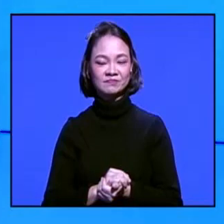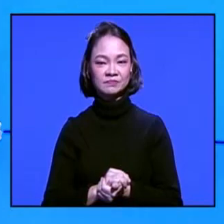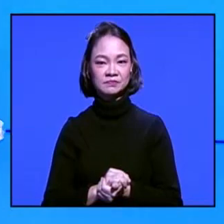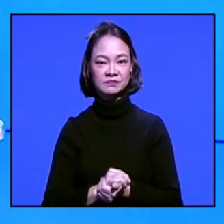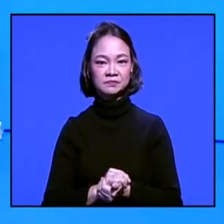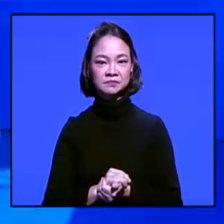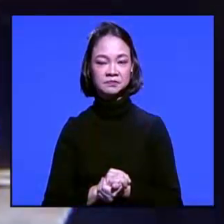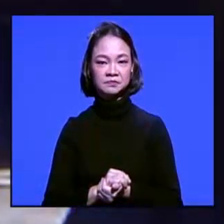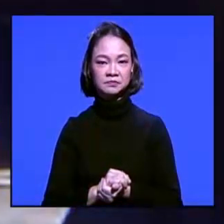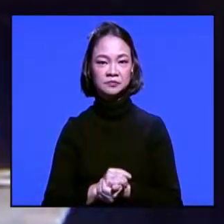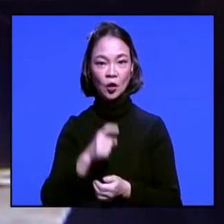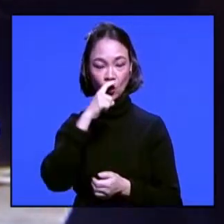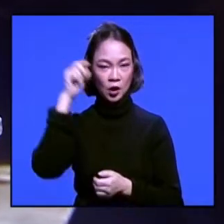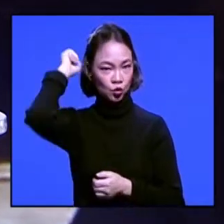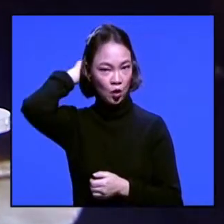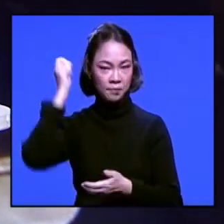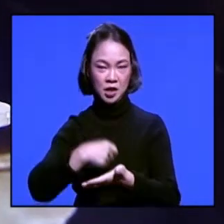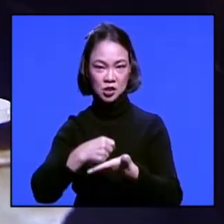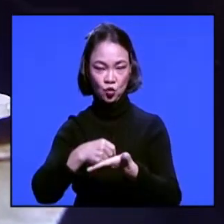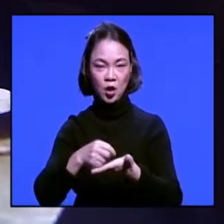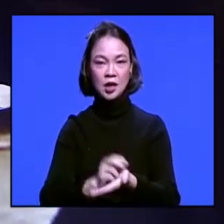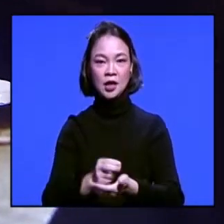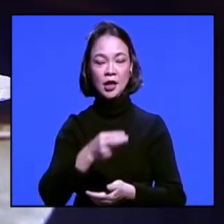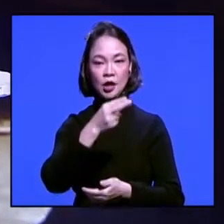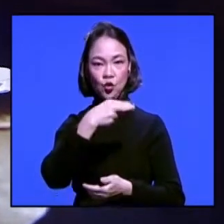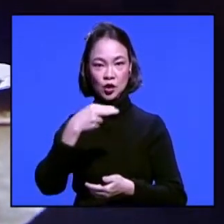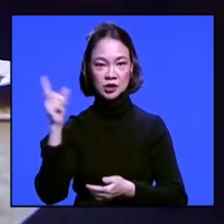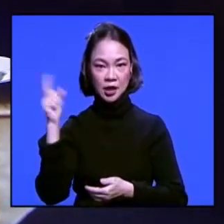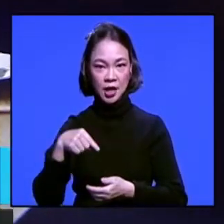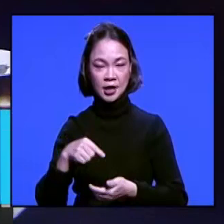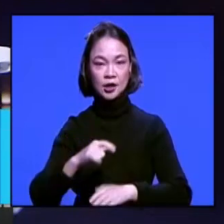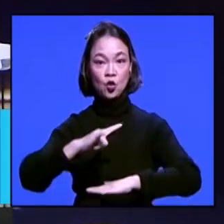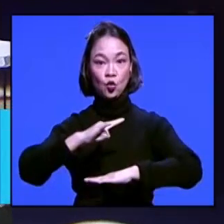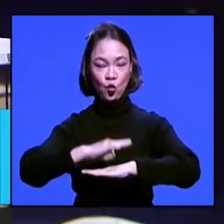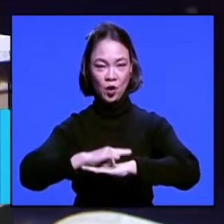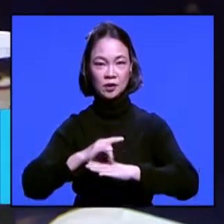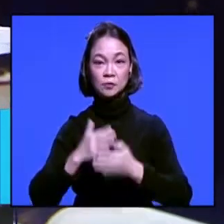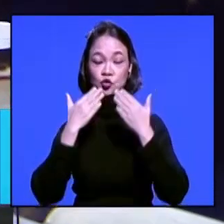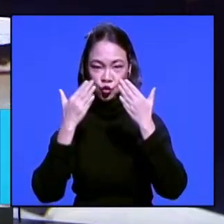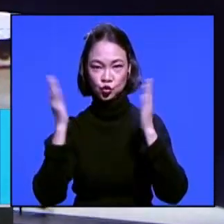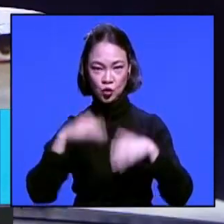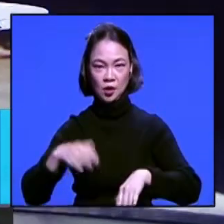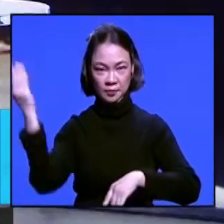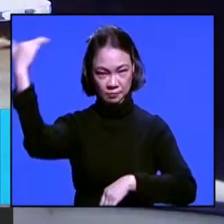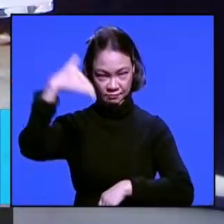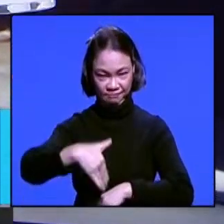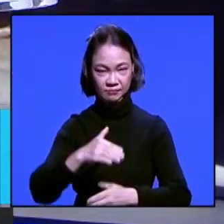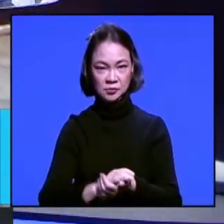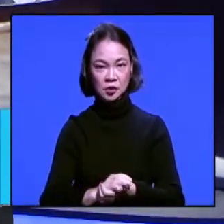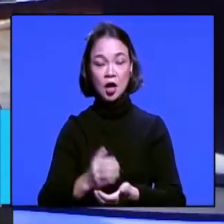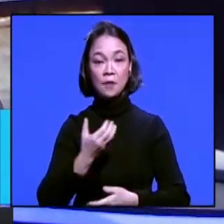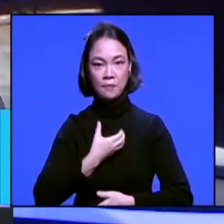Sementara itu pemain seorang tua mahasiswa Indonesia dari Wuhan bersyukur anaknya telah tiba di tanah air. Namun mereka ingin tetap dapat